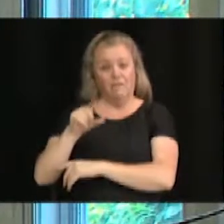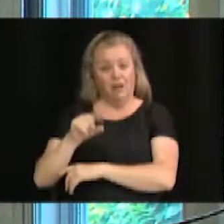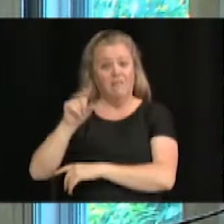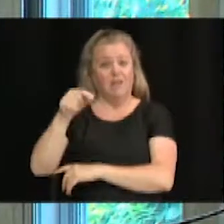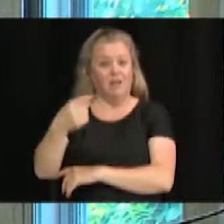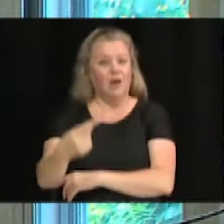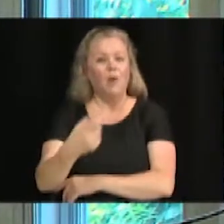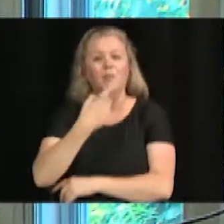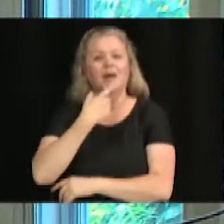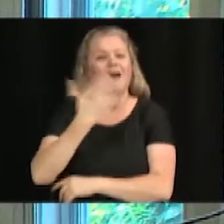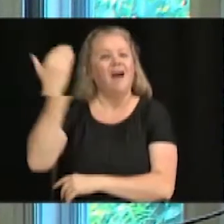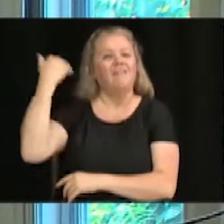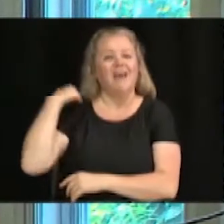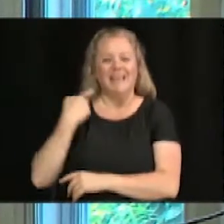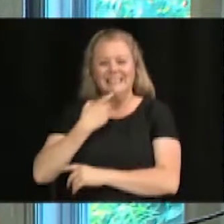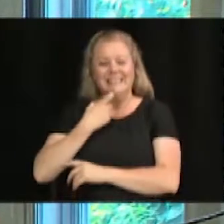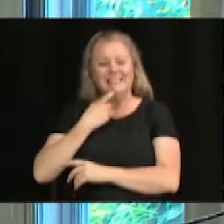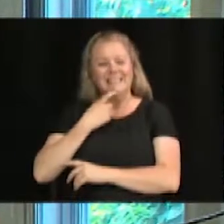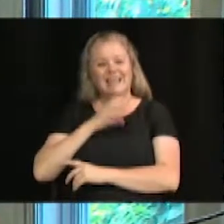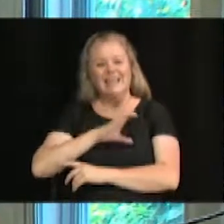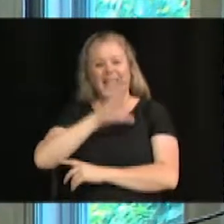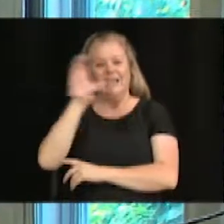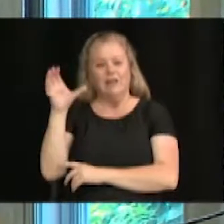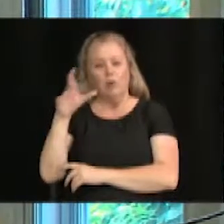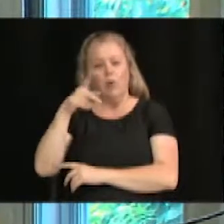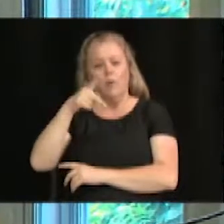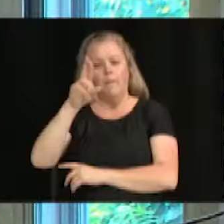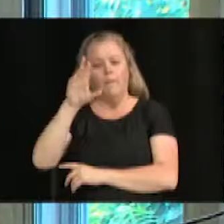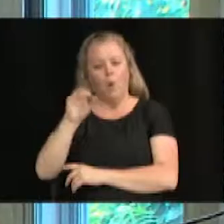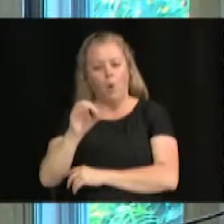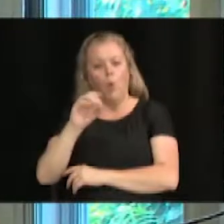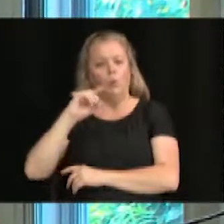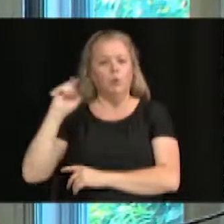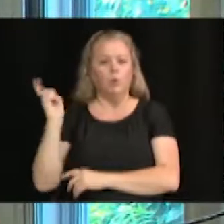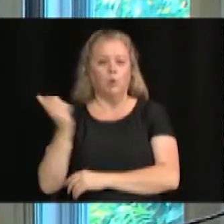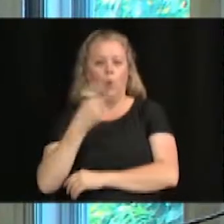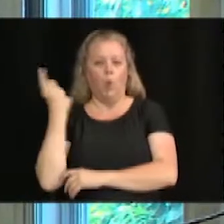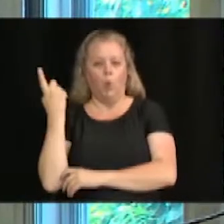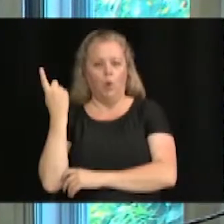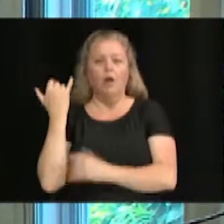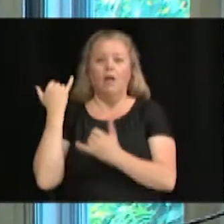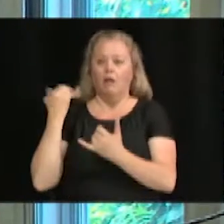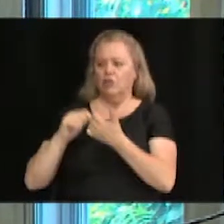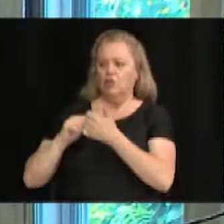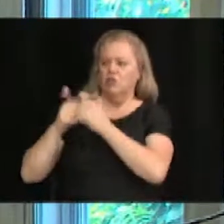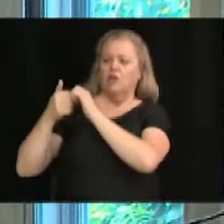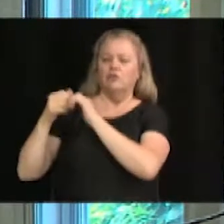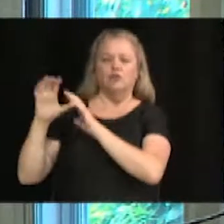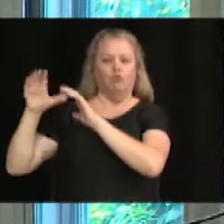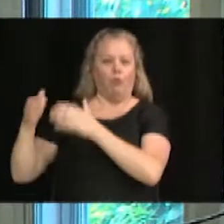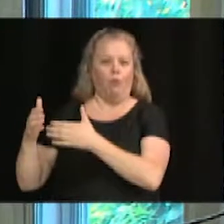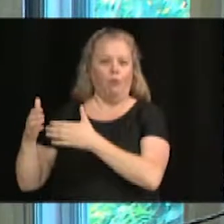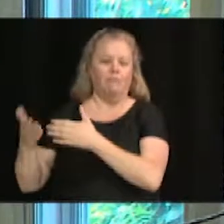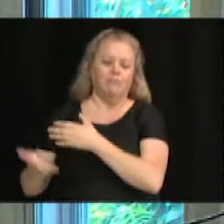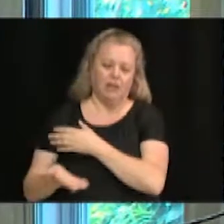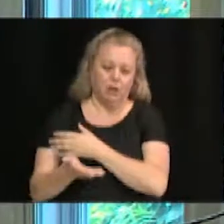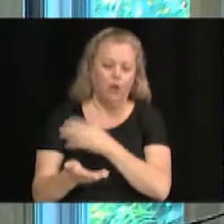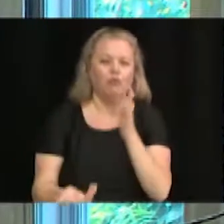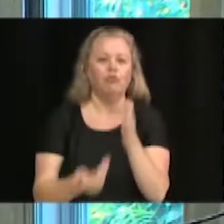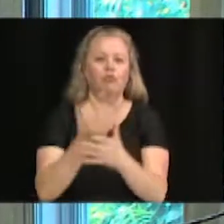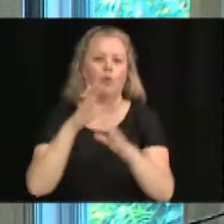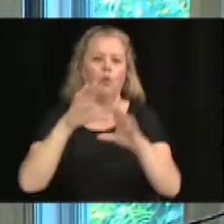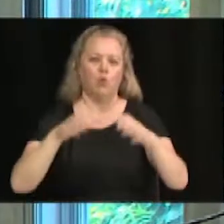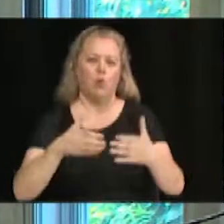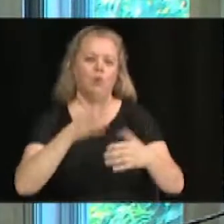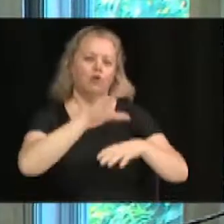groupe qui était Canada Pro Tour. En vue de l'association des activités, l'entente a été ressignée, sera ressignée, pardon, avec le club de golf de Victoriaville.